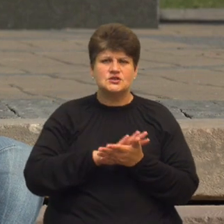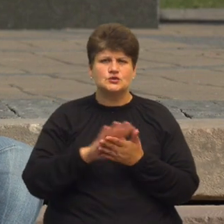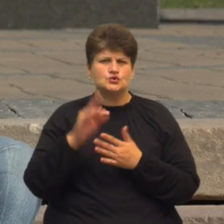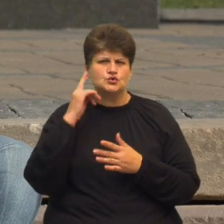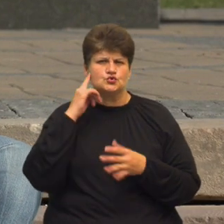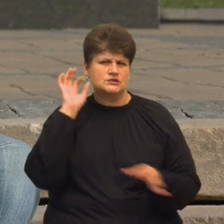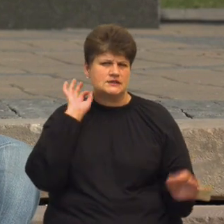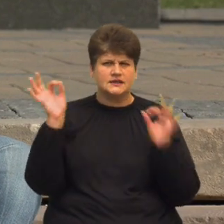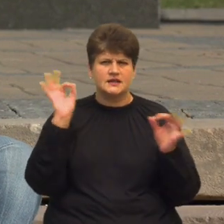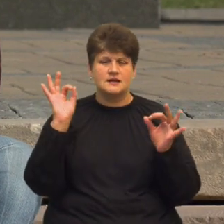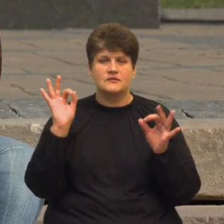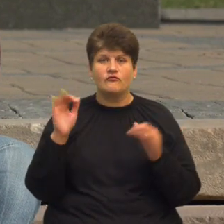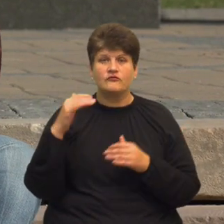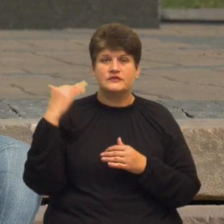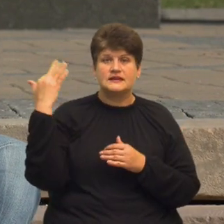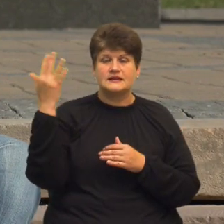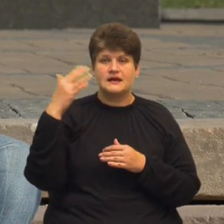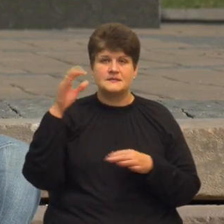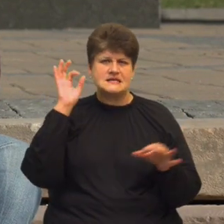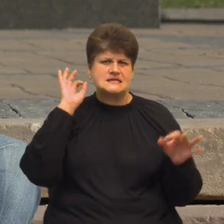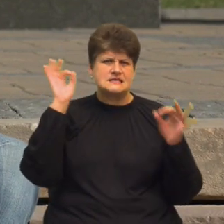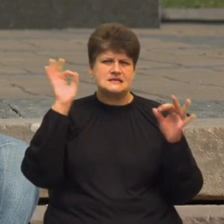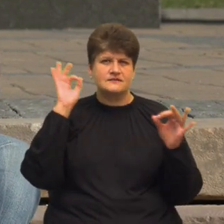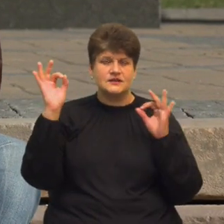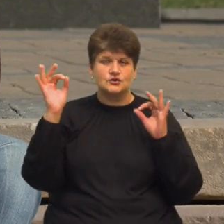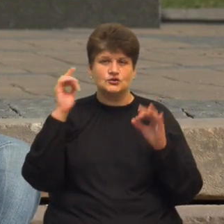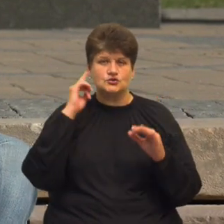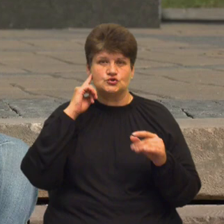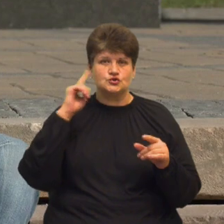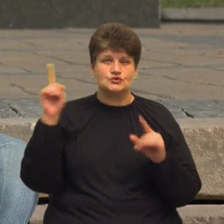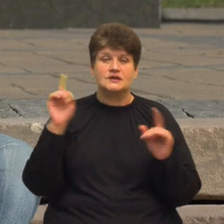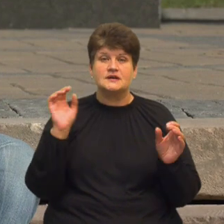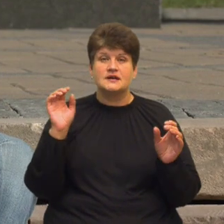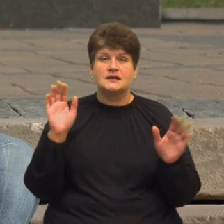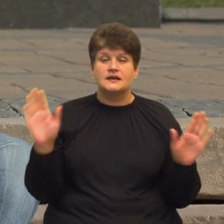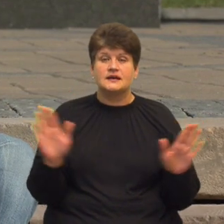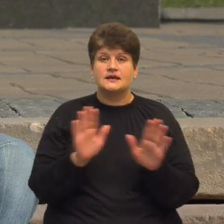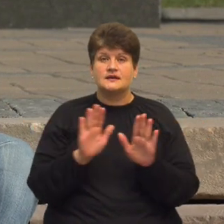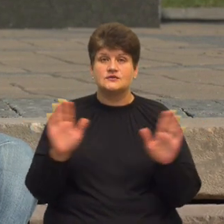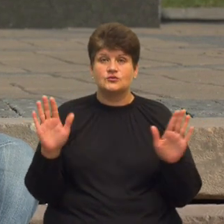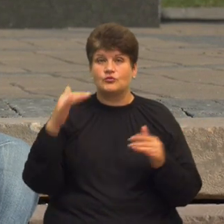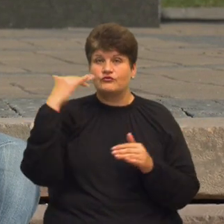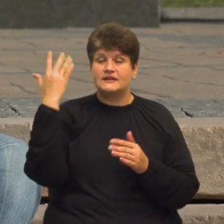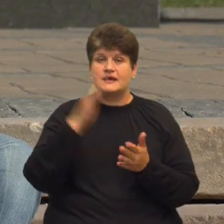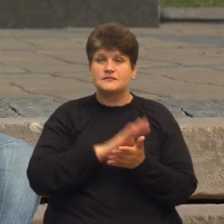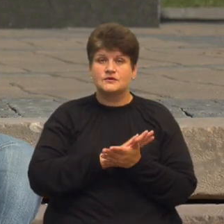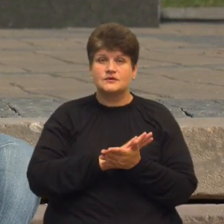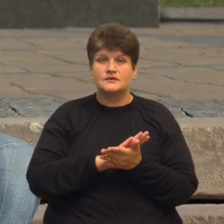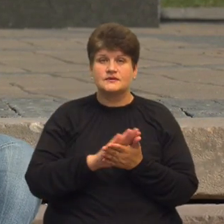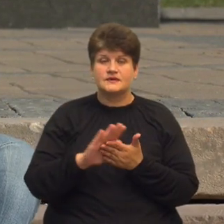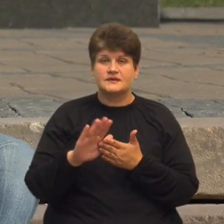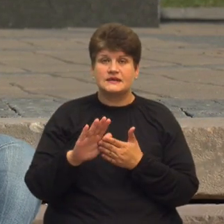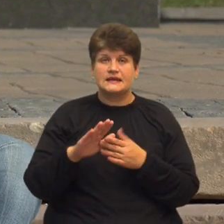грім, в небі свистало чути гімм. В небі чисто мутний